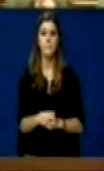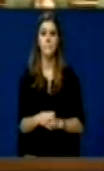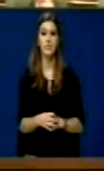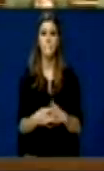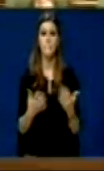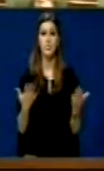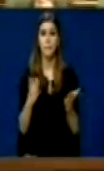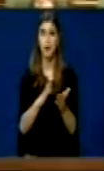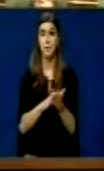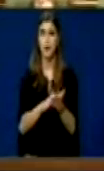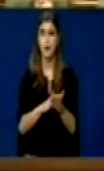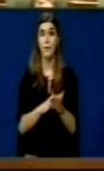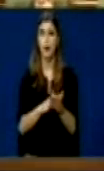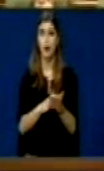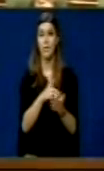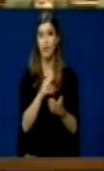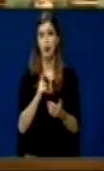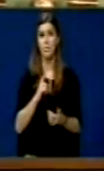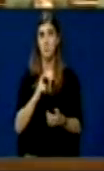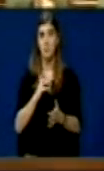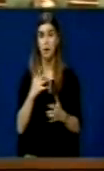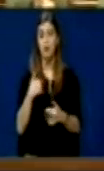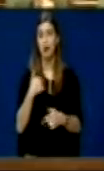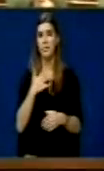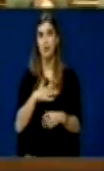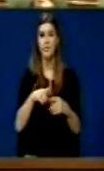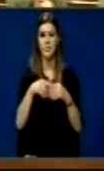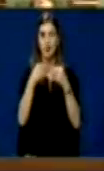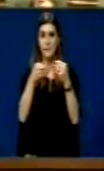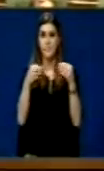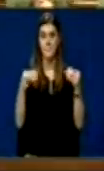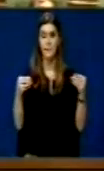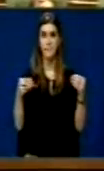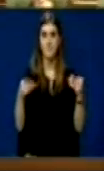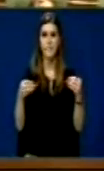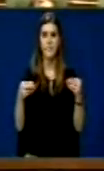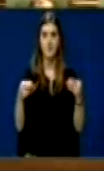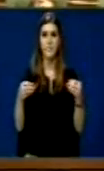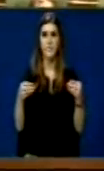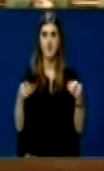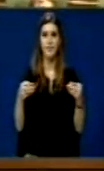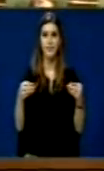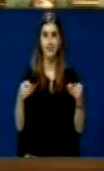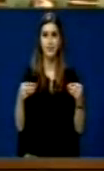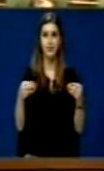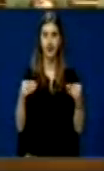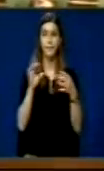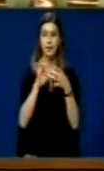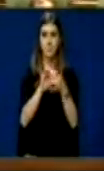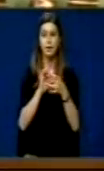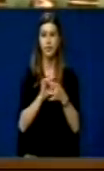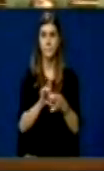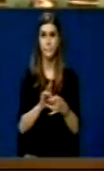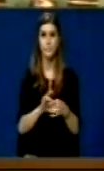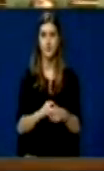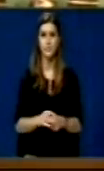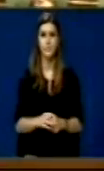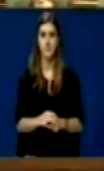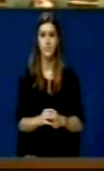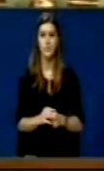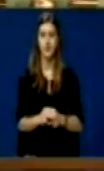Kënë është ta nuk të të përret, por më që thatë në nëri pika dhe mund të dakordohemi, por më motivet nërushme.